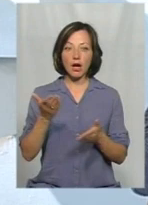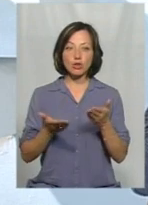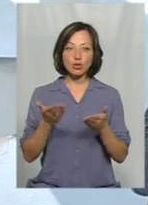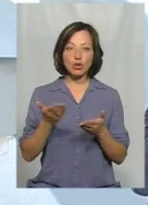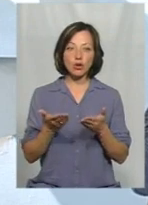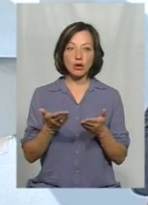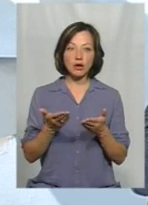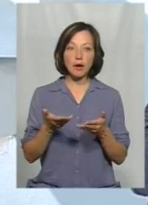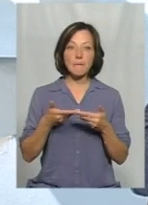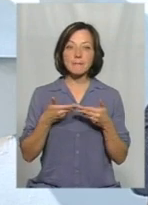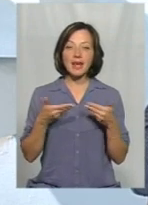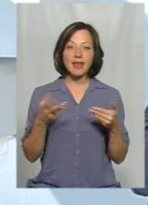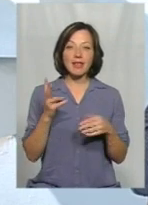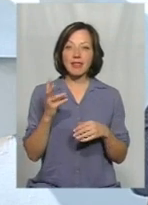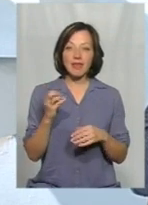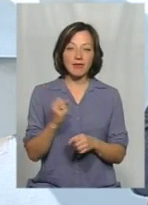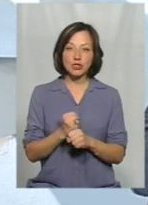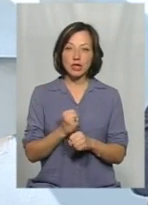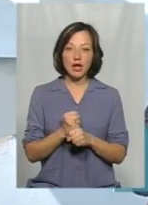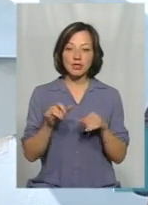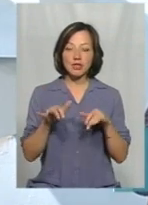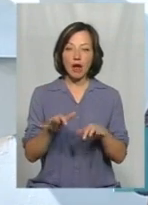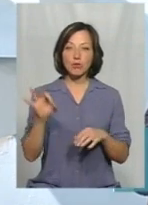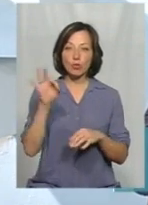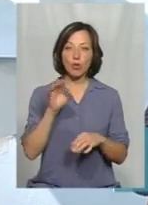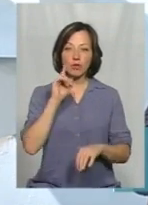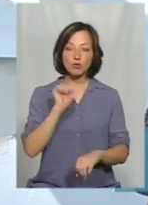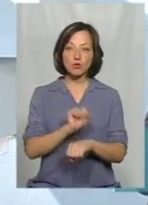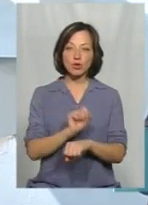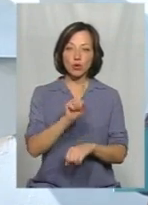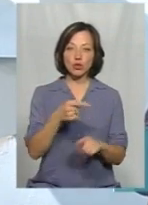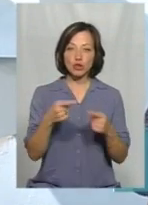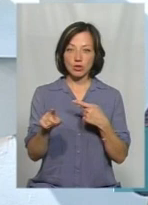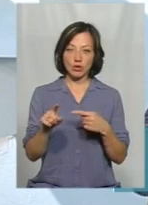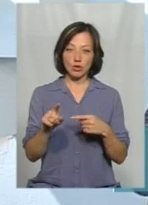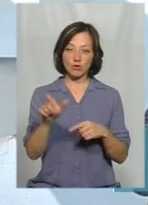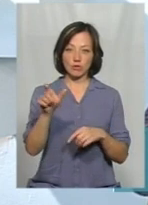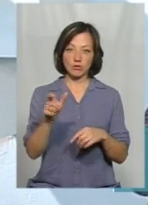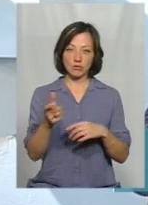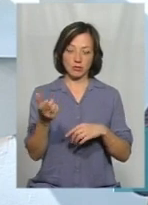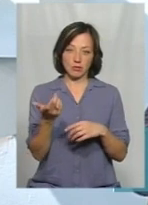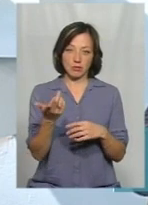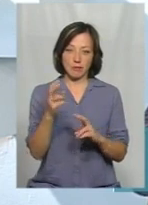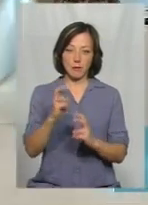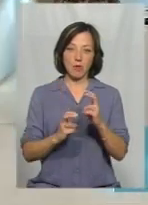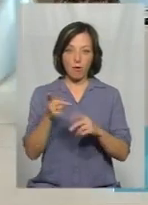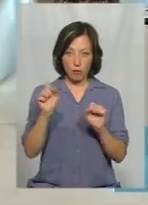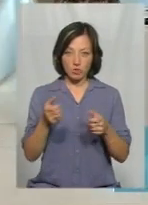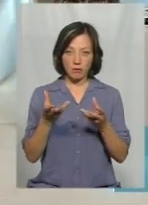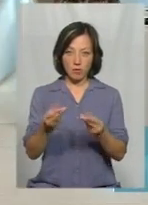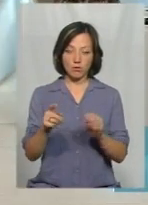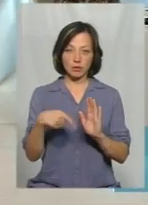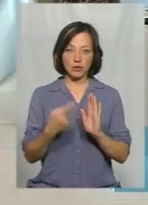ми не вчиняємо заходи щодо призупинки того, чи іншого суб'єкт господарювання. Але ви можете на це повпливати?